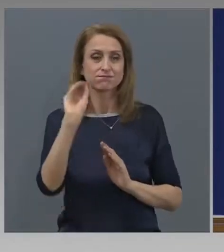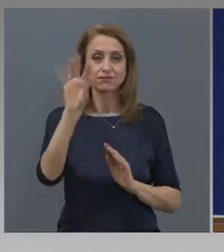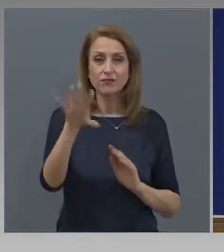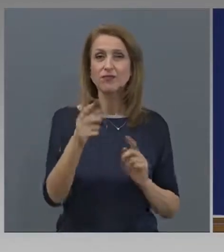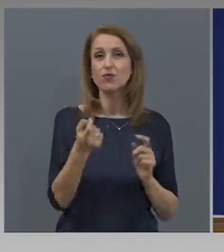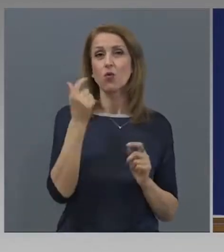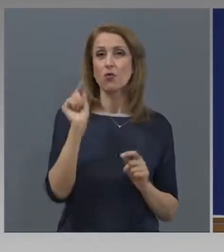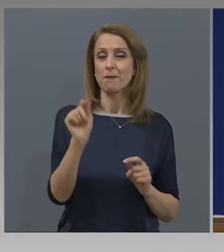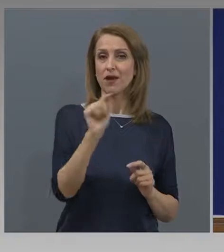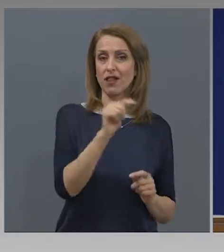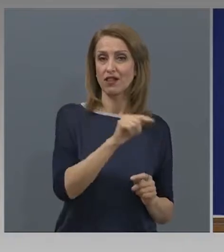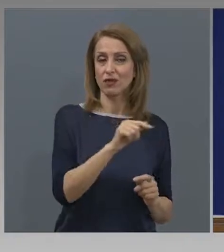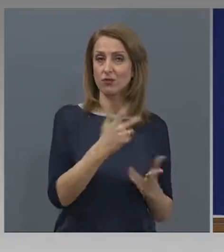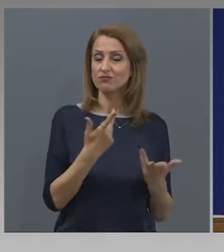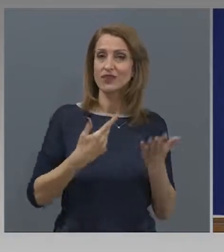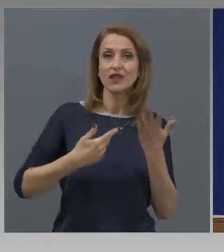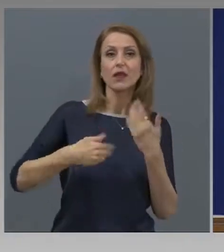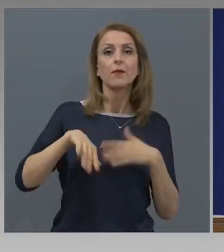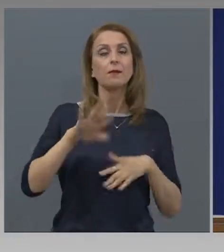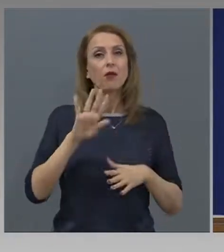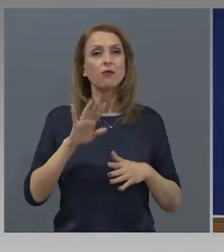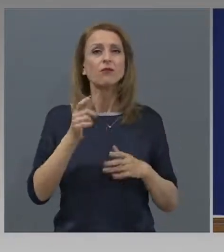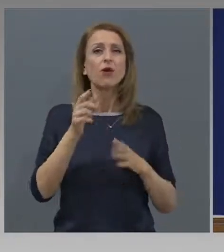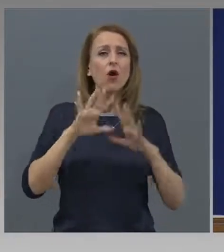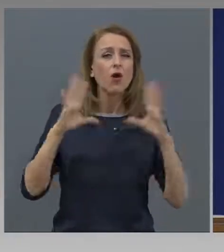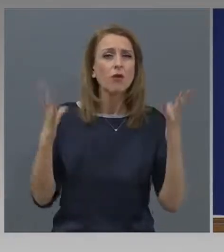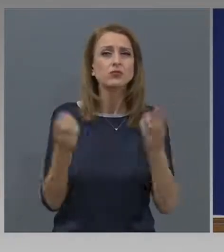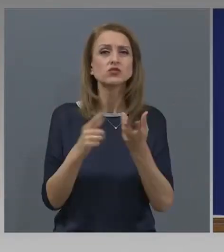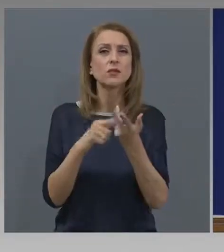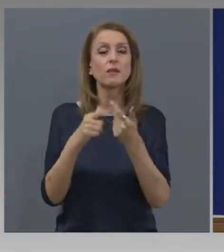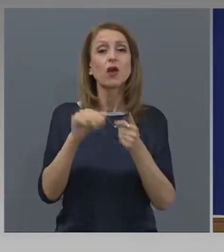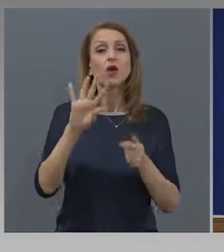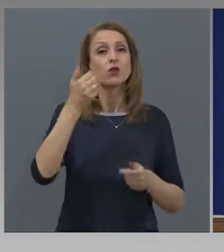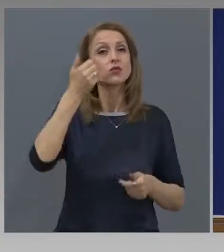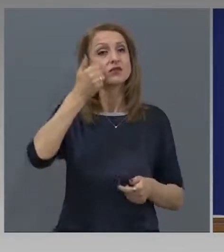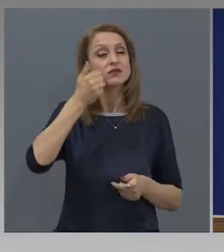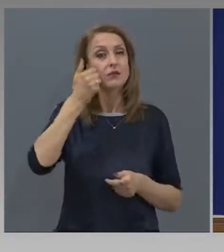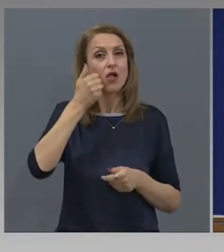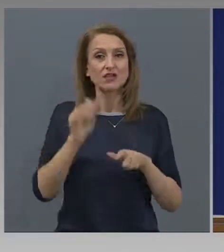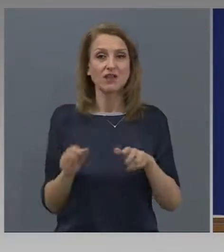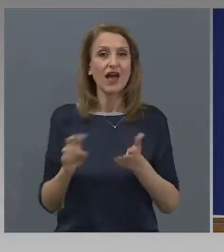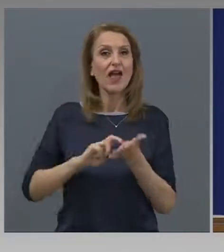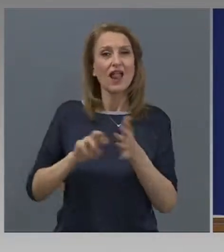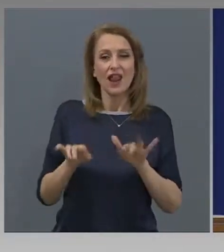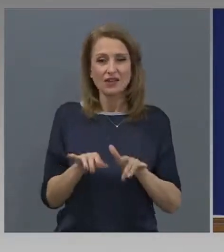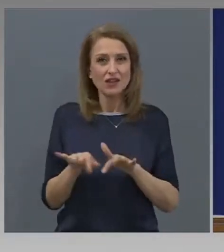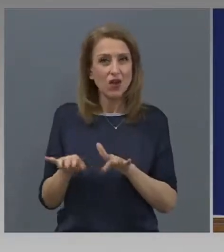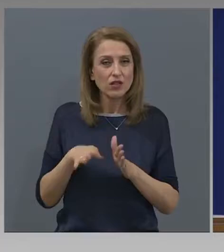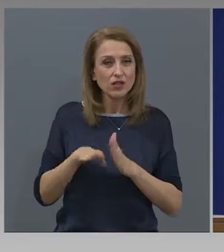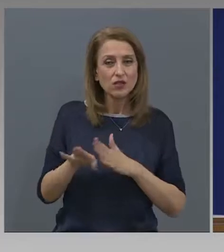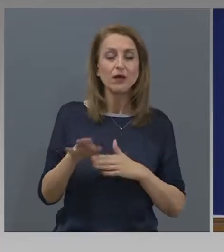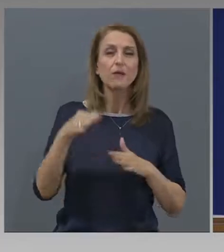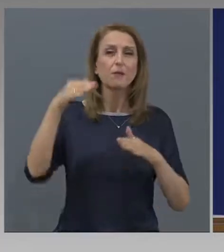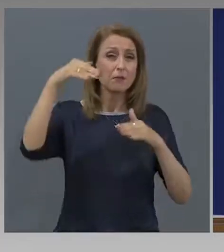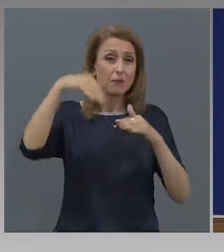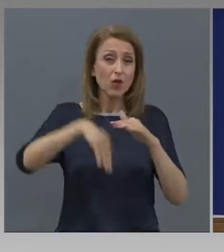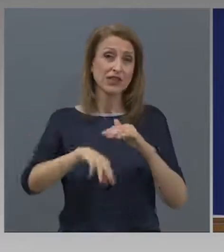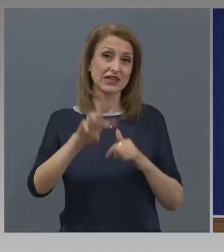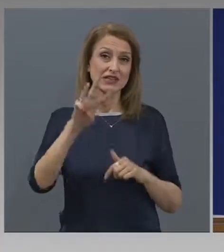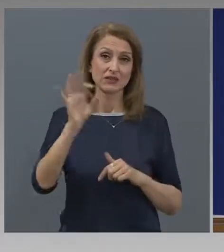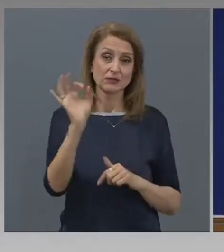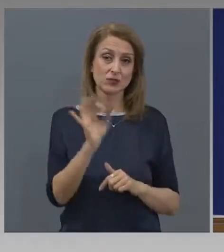Общият процент на използващите електронни услуги в системата на труда и социалната политика граждани е под 3%